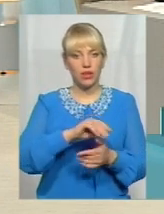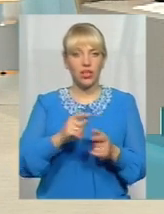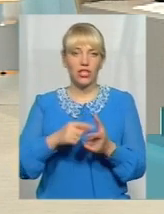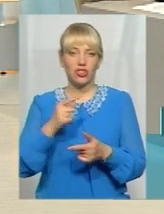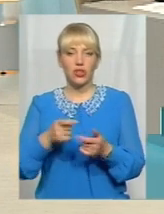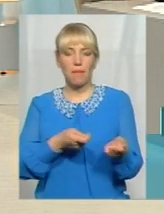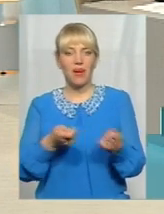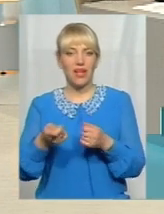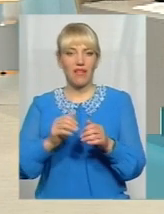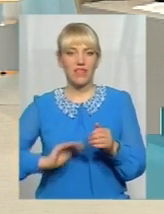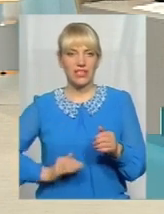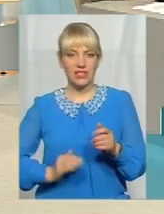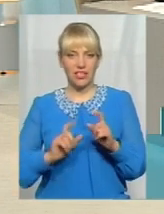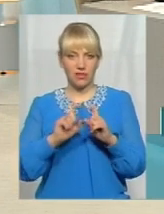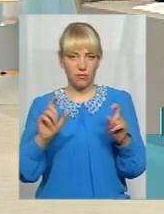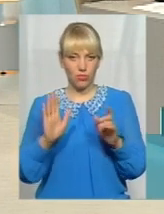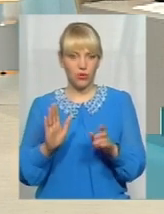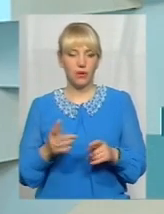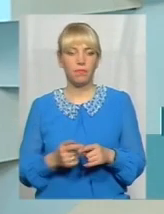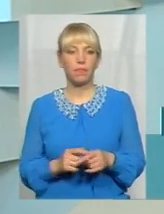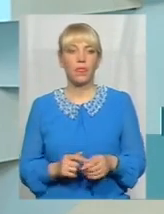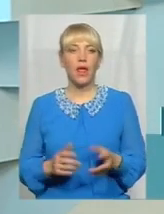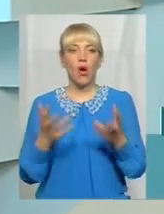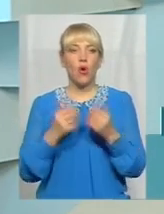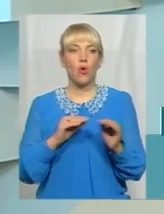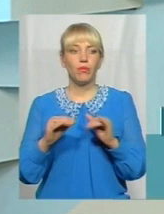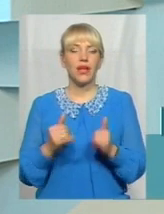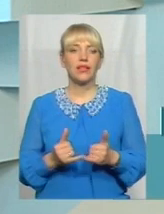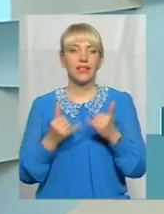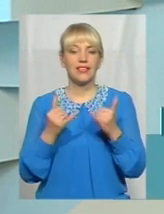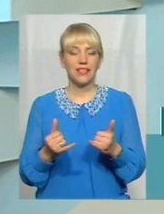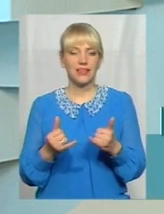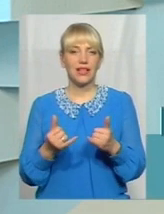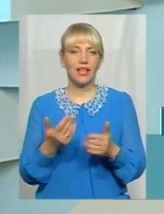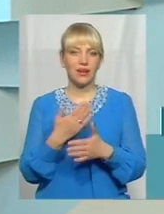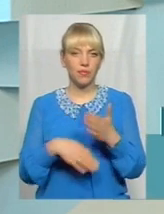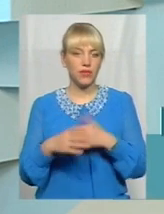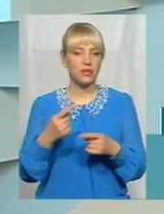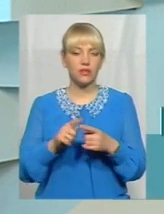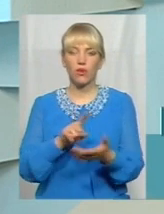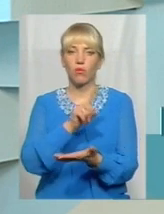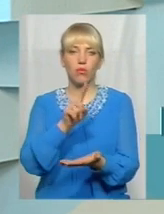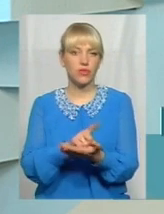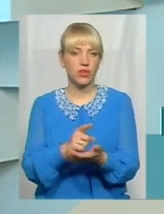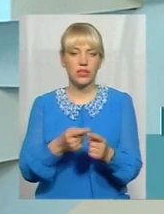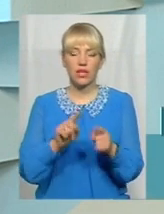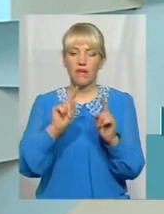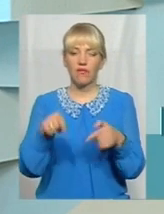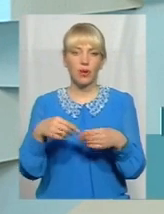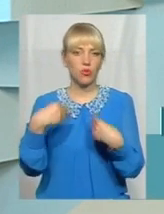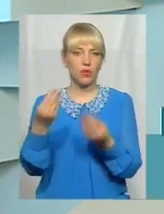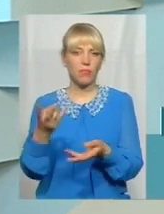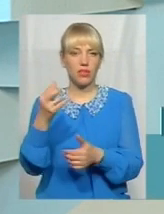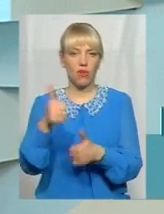Обладнання для маломобільних груп населення – це є обов'язковісті. Ми ці вимоги всі ставили на